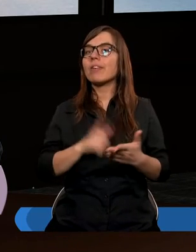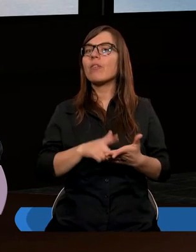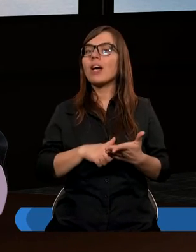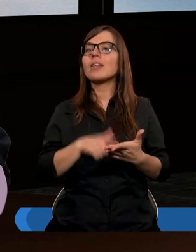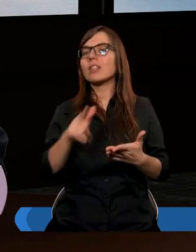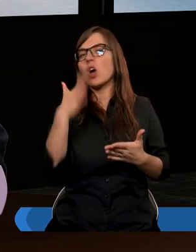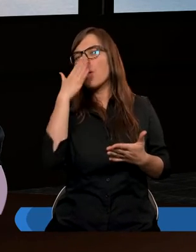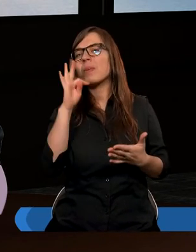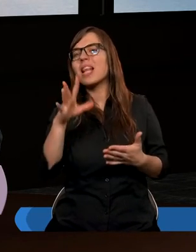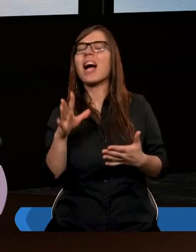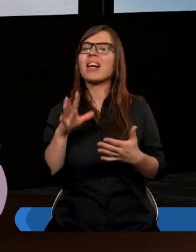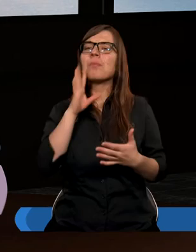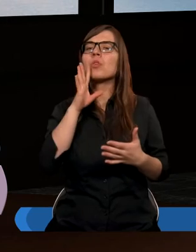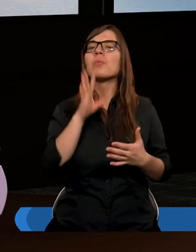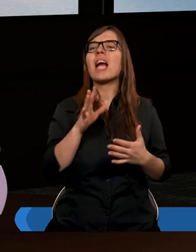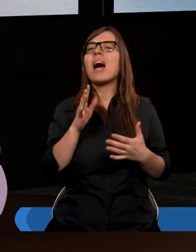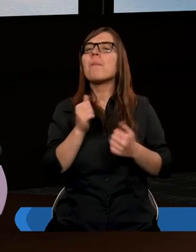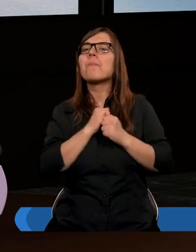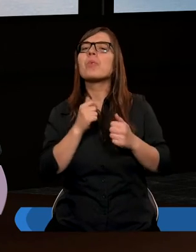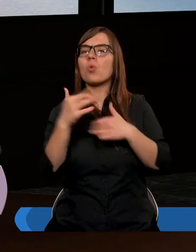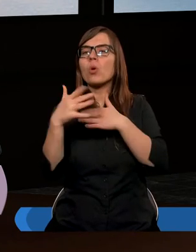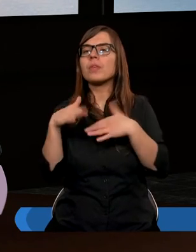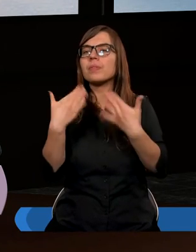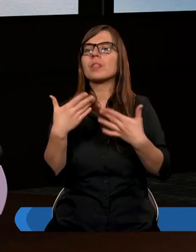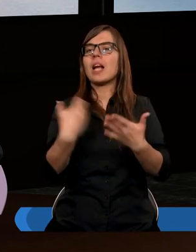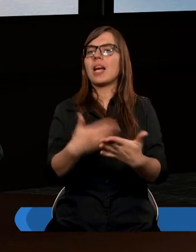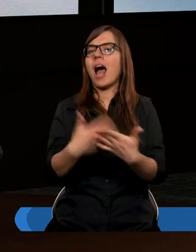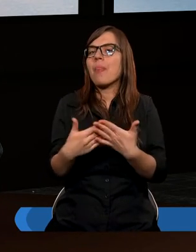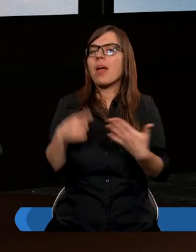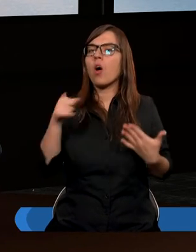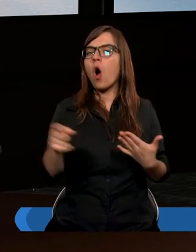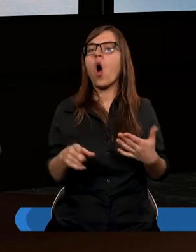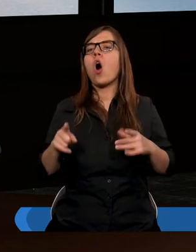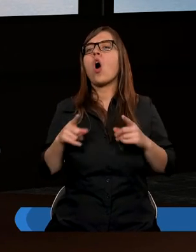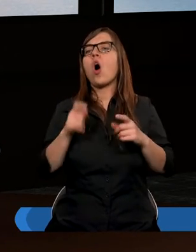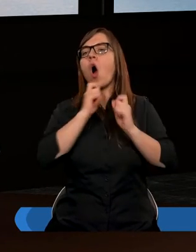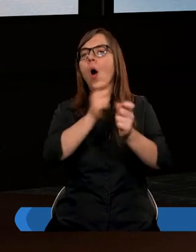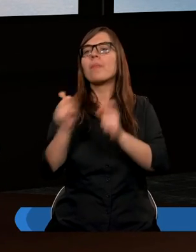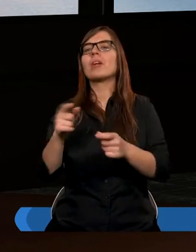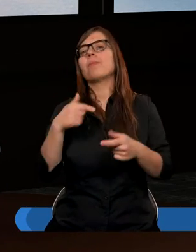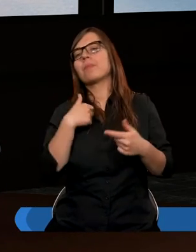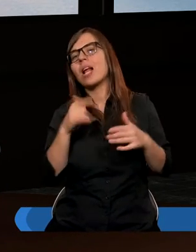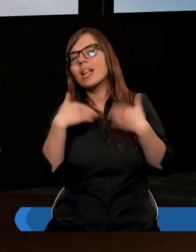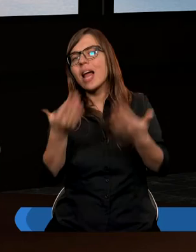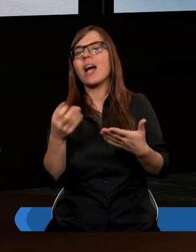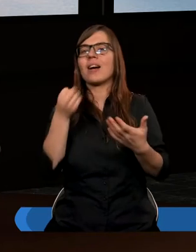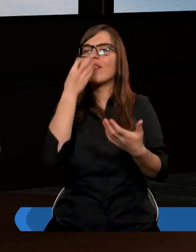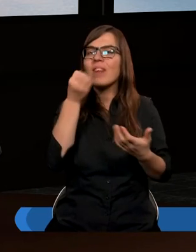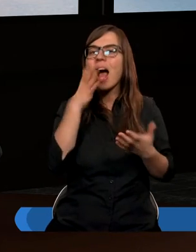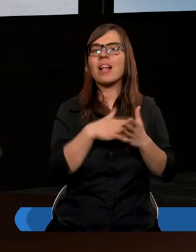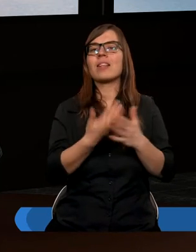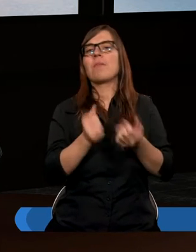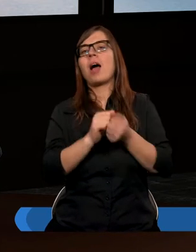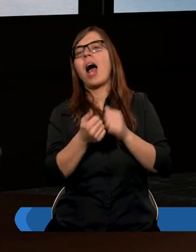chyba takie nadludzkie jakby nawet. Dlaczego on ofiaruje mi kwiaty, jakiś dowód